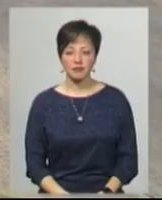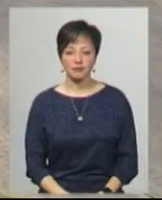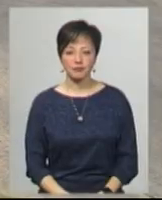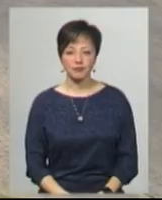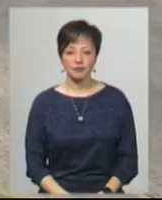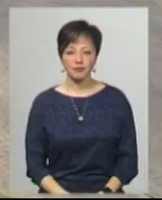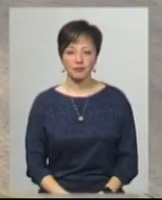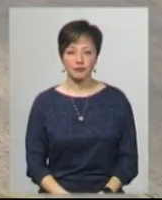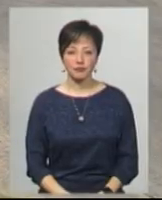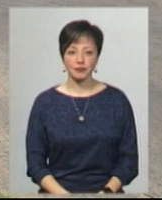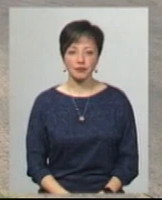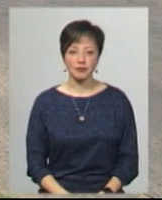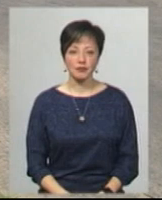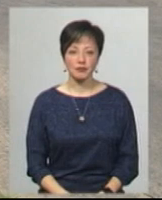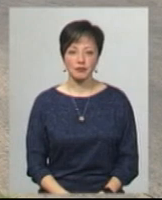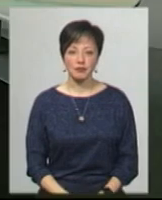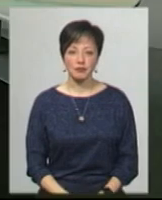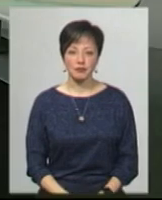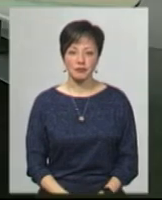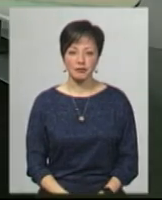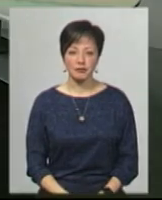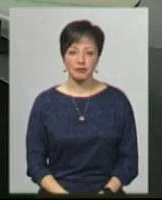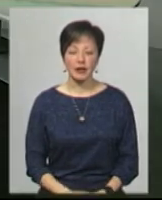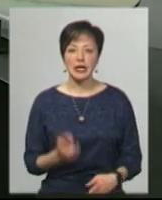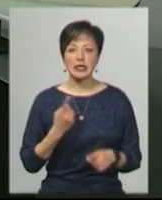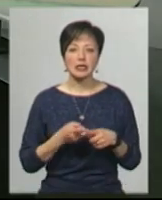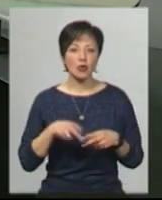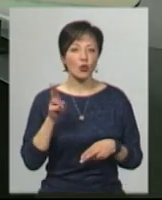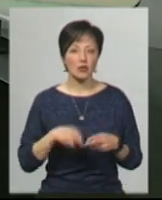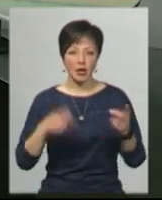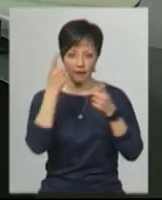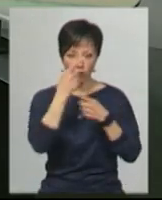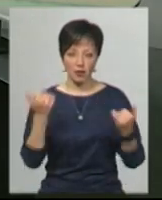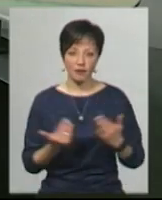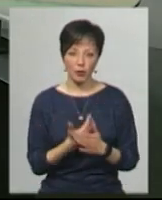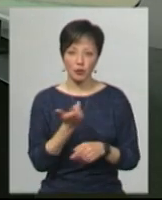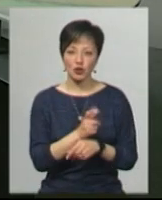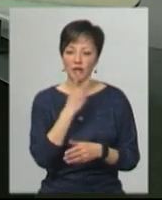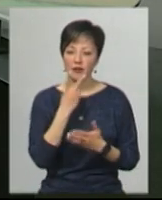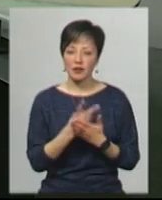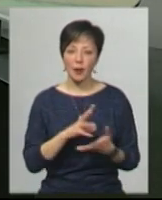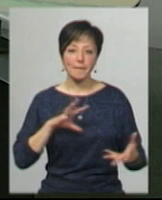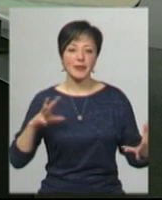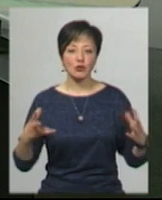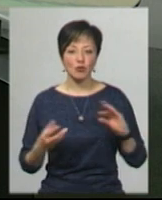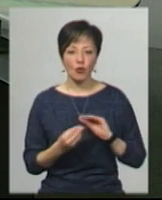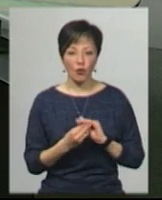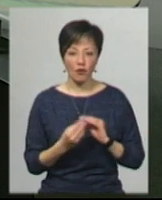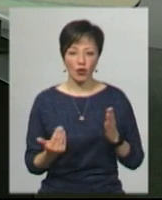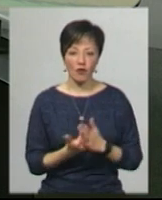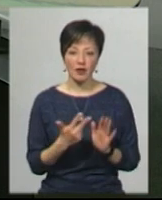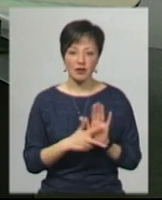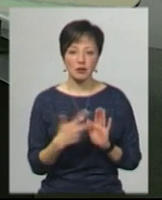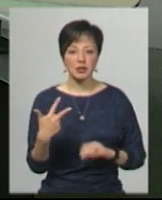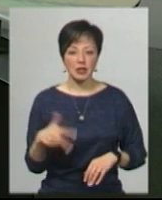Новини на Суспільному. Хмельниччина. Це остання інформація цього випуску. Більше дивіться у підсумковому випуску новин о